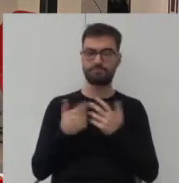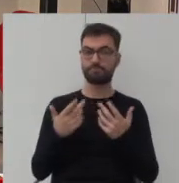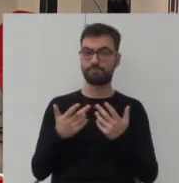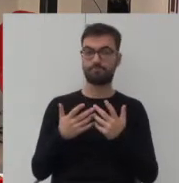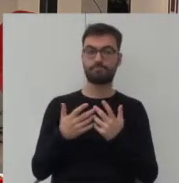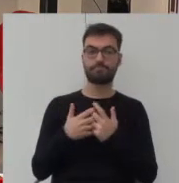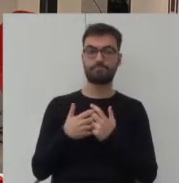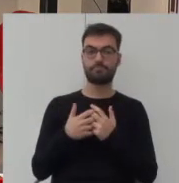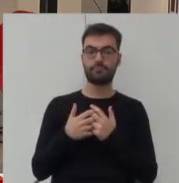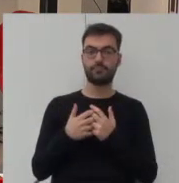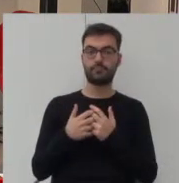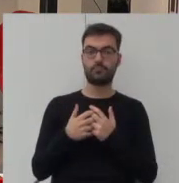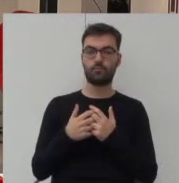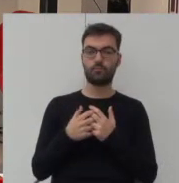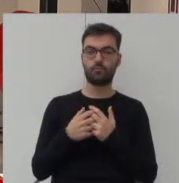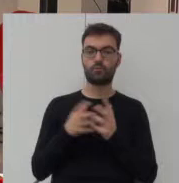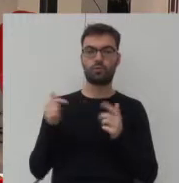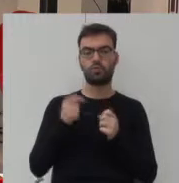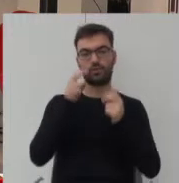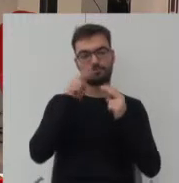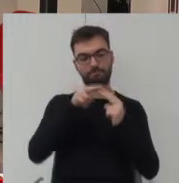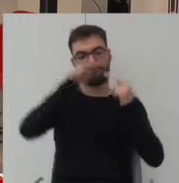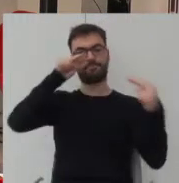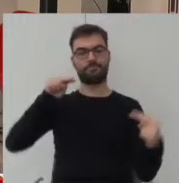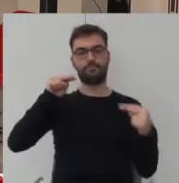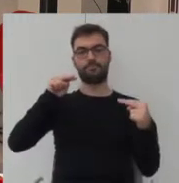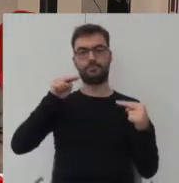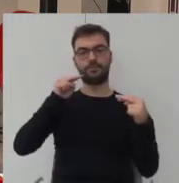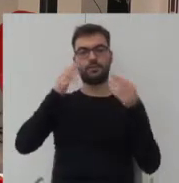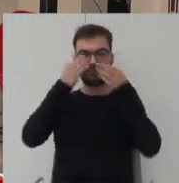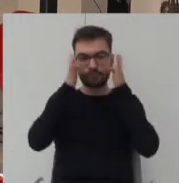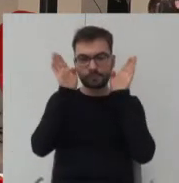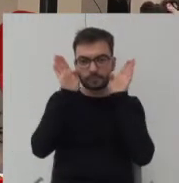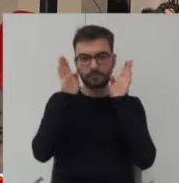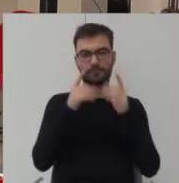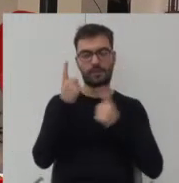należy spojrzeć na to trochę szerzej i trochę dalej i